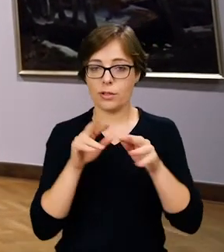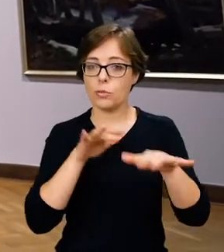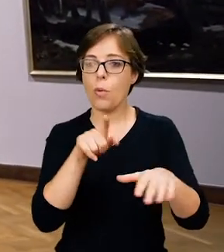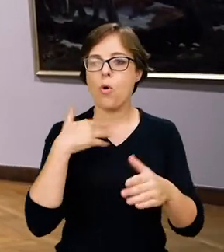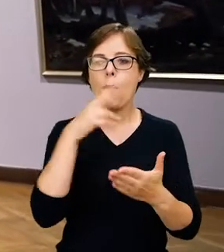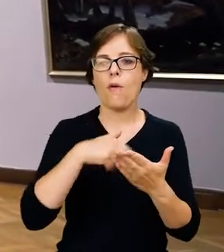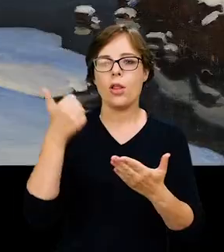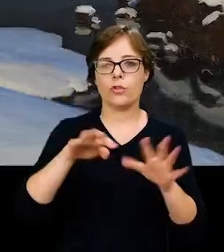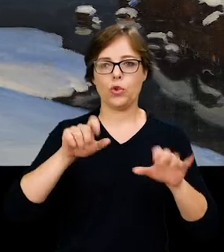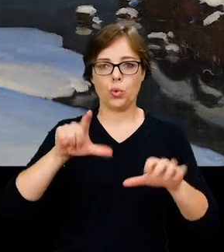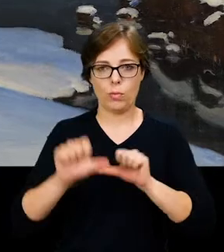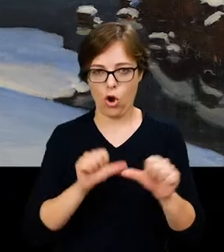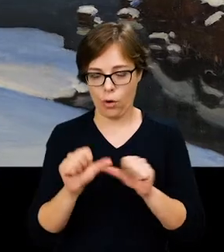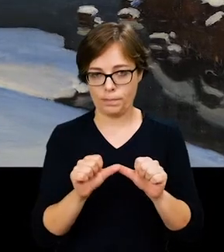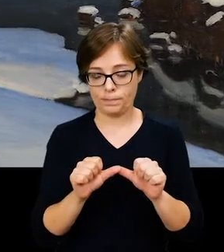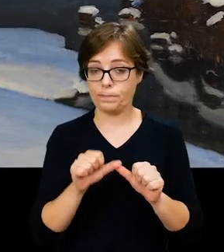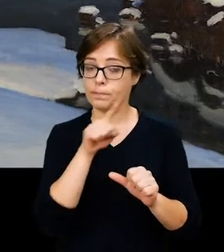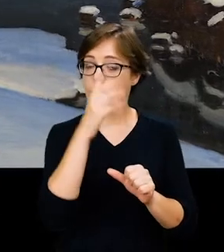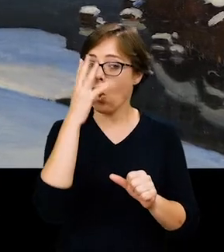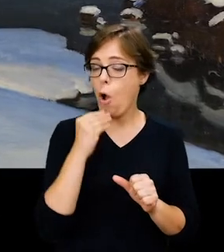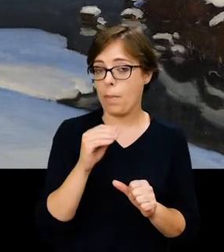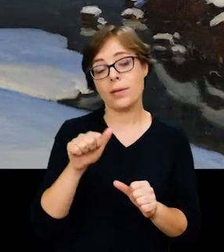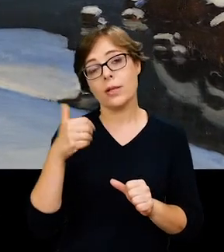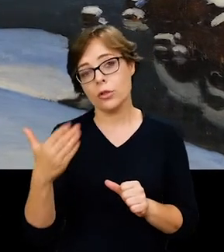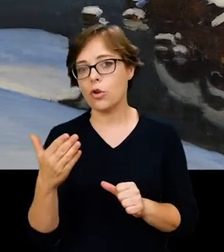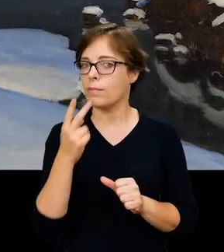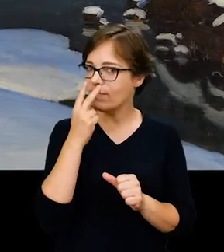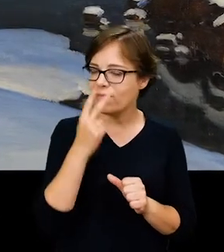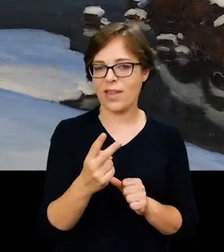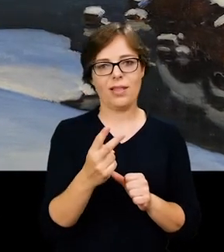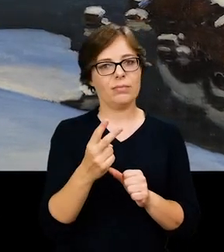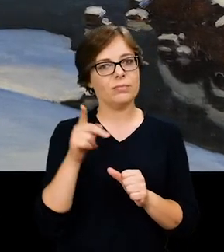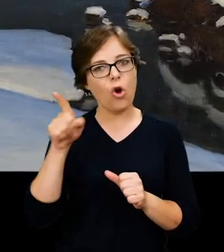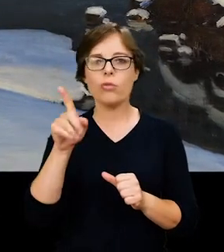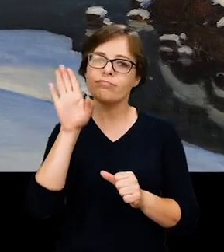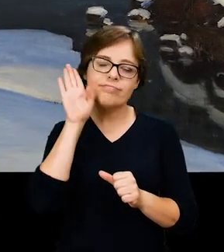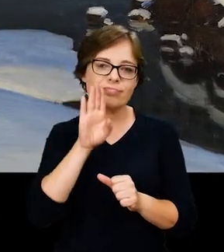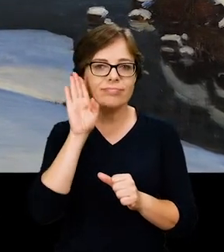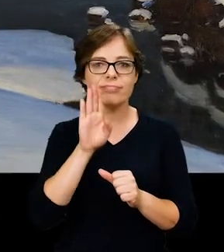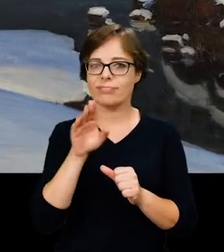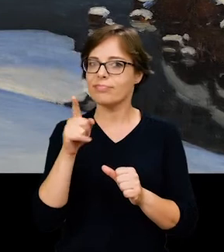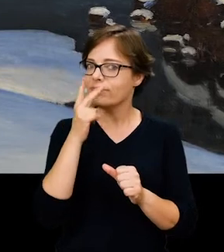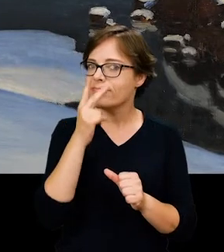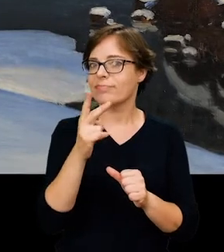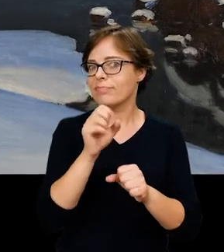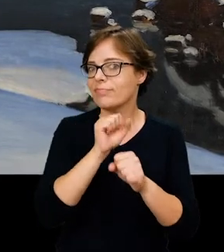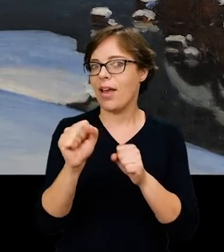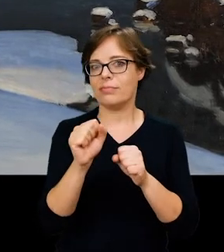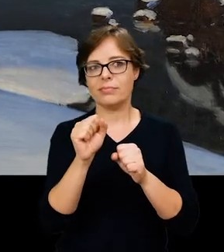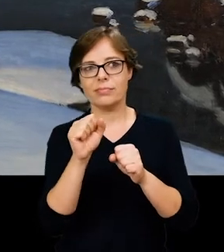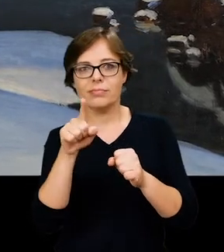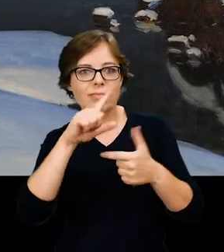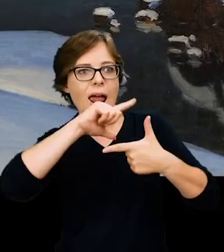roku z jednej strony jest świadectwem ciągle realistycznych fascynacji